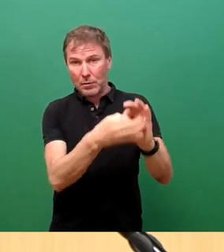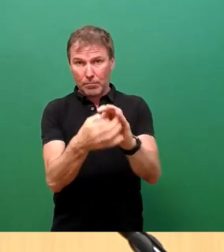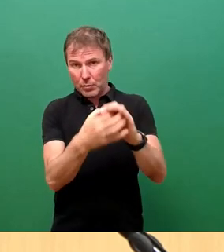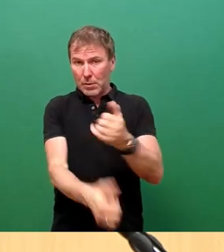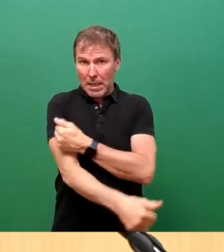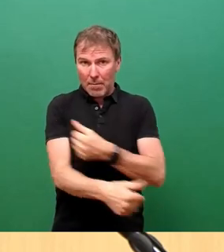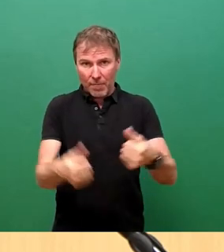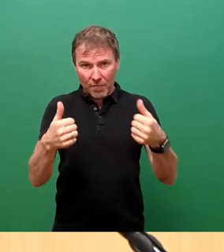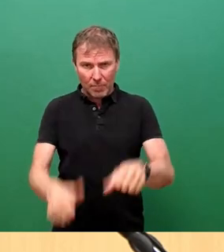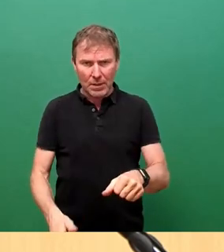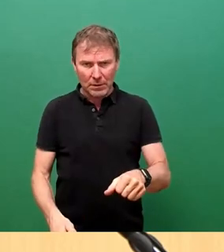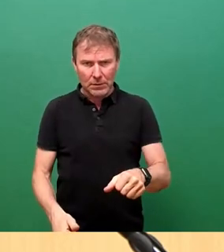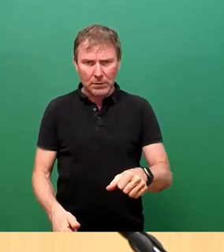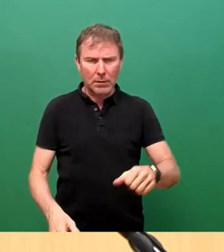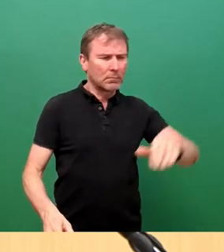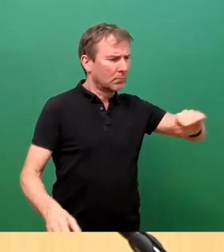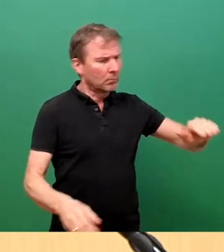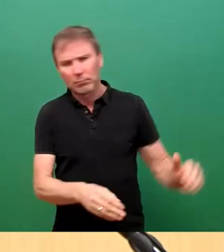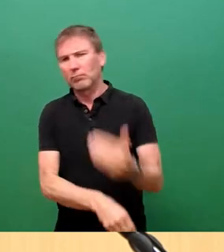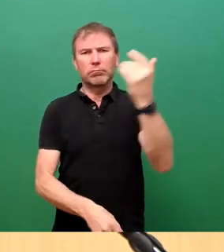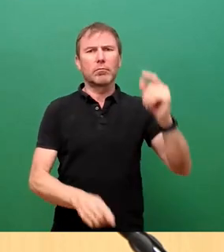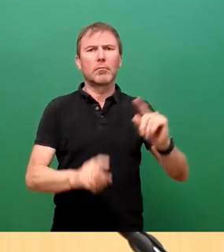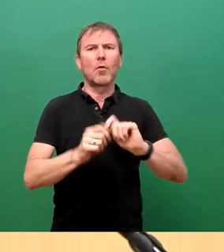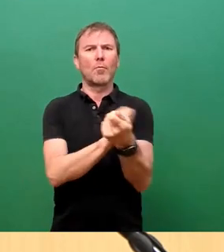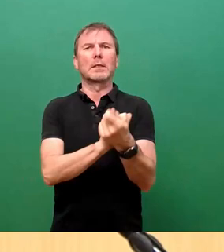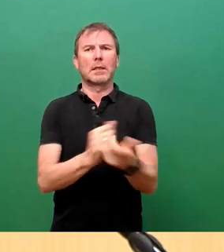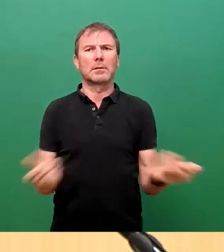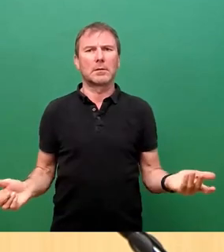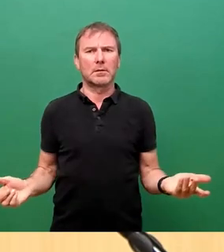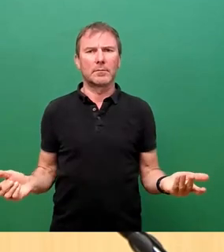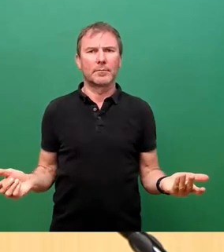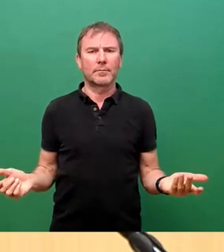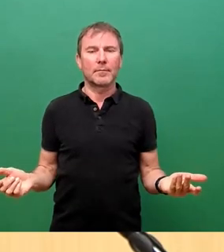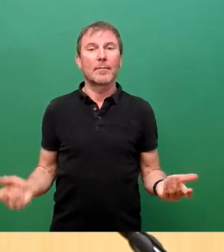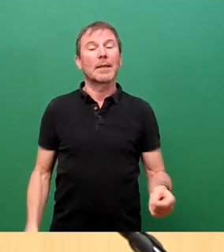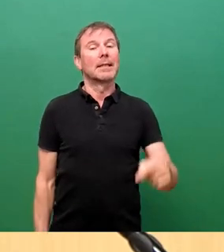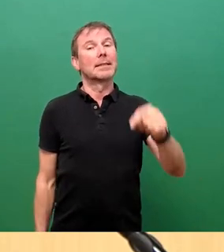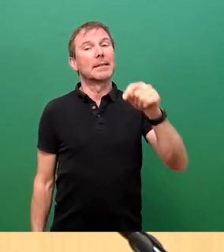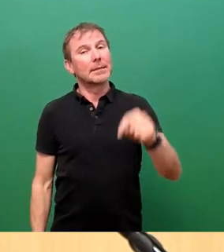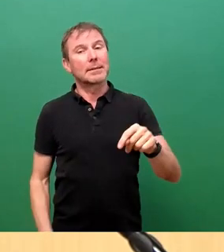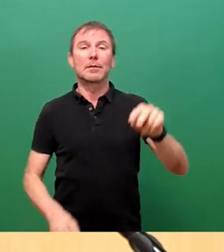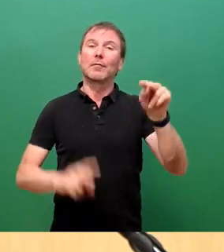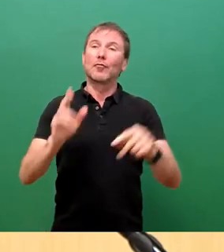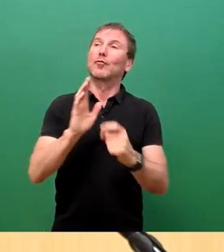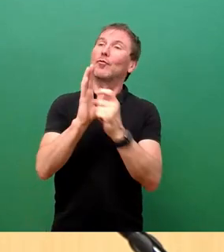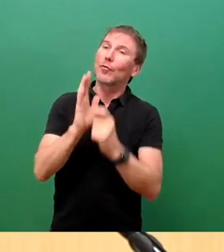zumindestens umgesetzt. Und nun ist das aus verschiedenen Gründen problematisch. Wenn gleich,